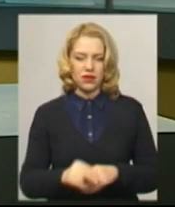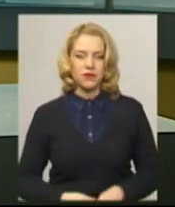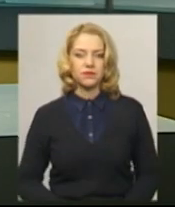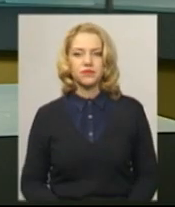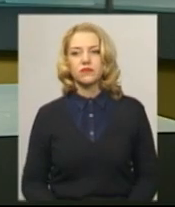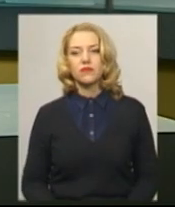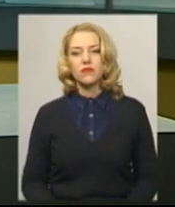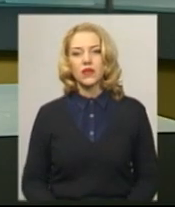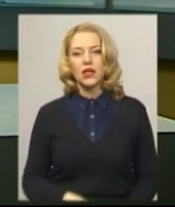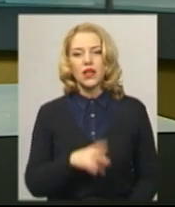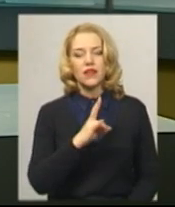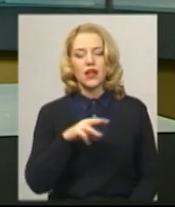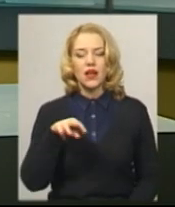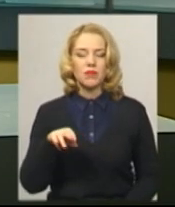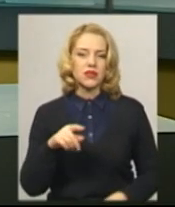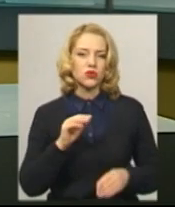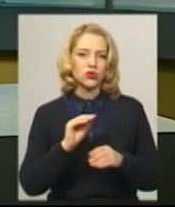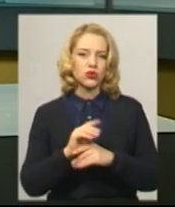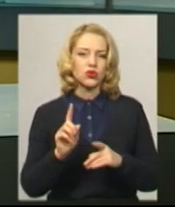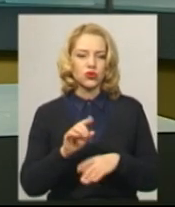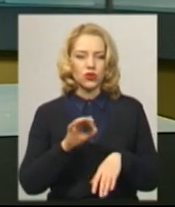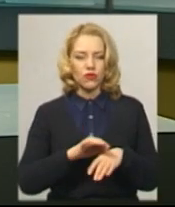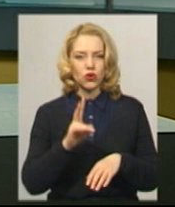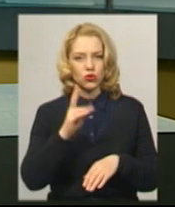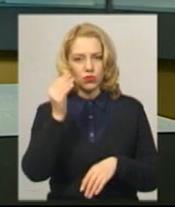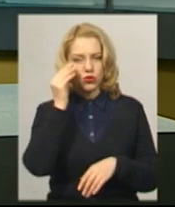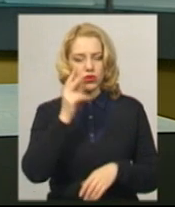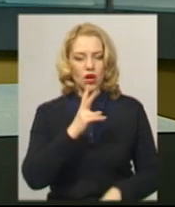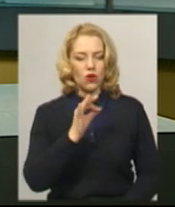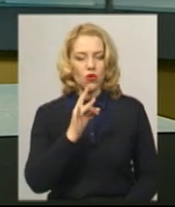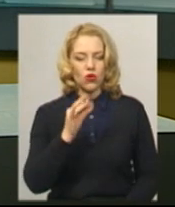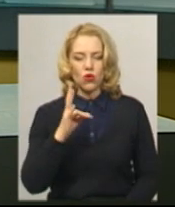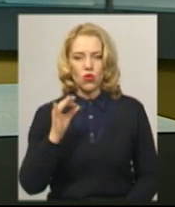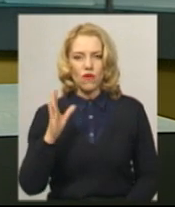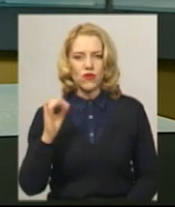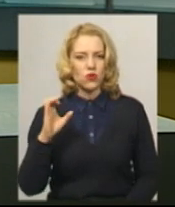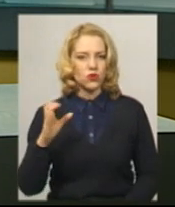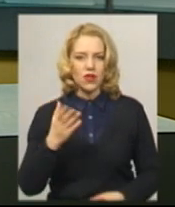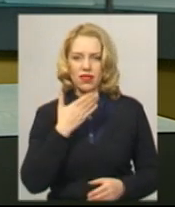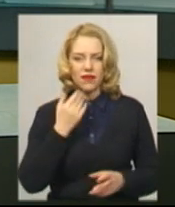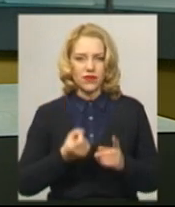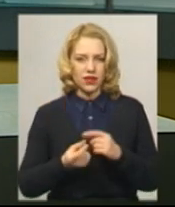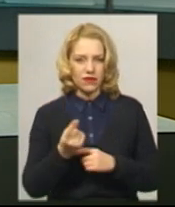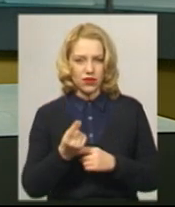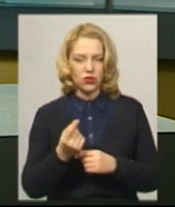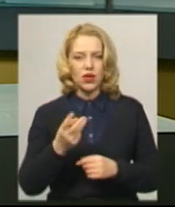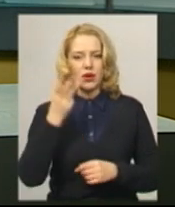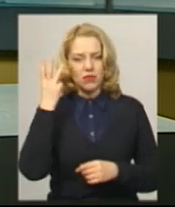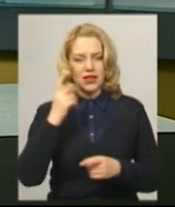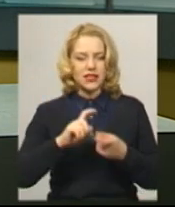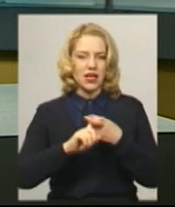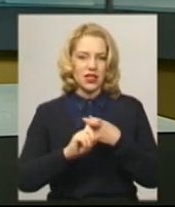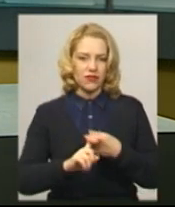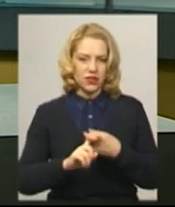Нінель Марцонь додає, хворих з підозрою на коронавірус Хмельницькому не виявили. Хмельницька інфекційна лікарня готова